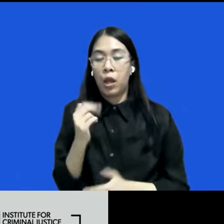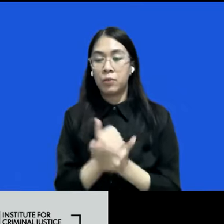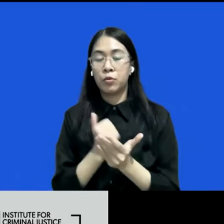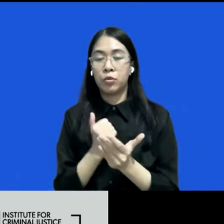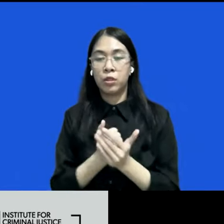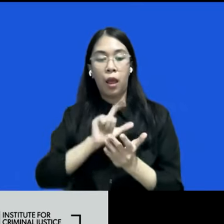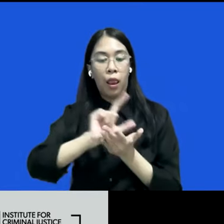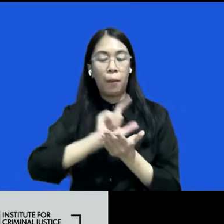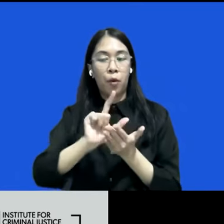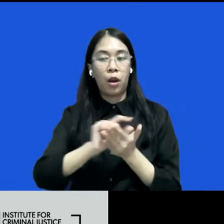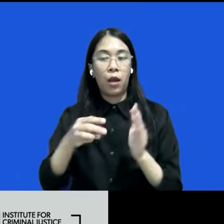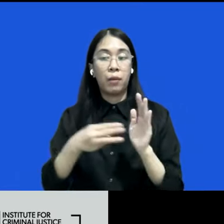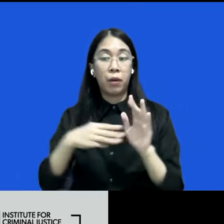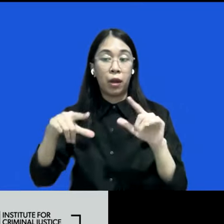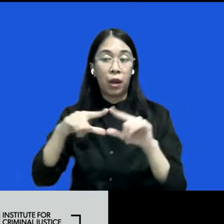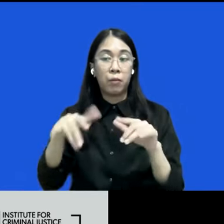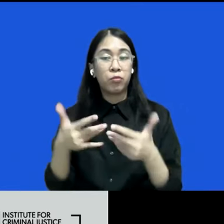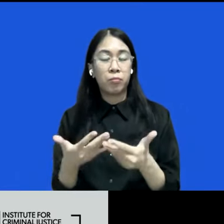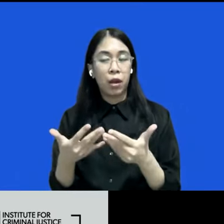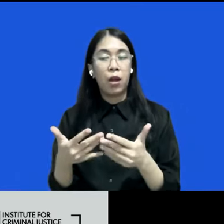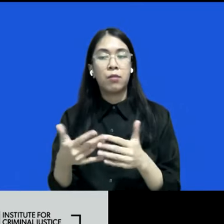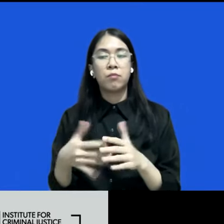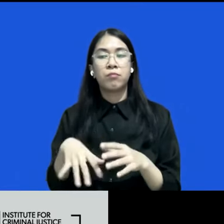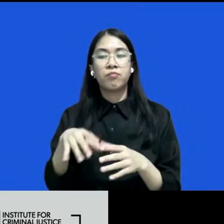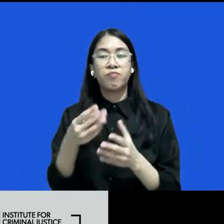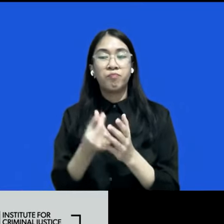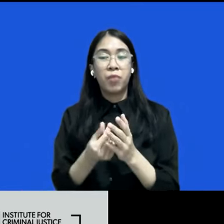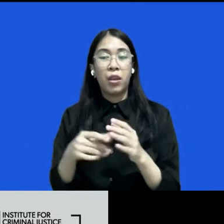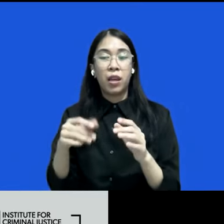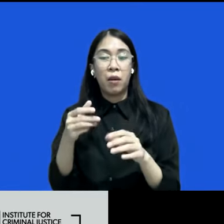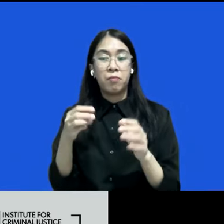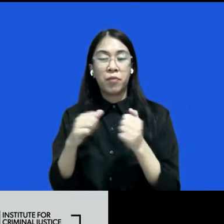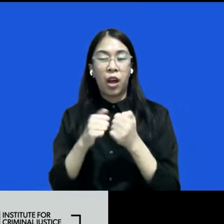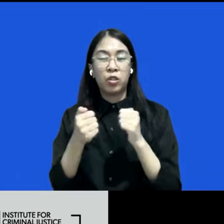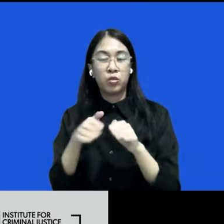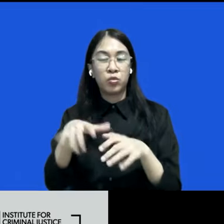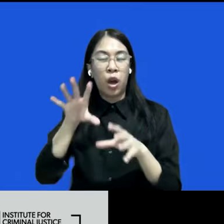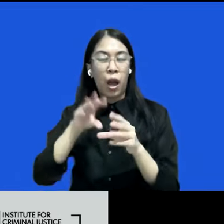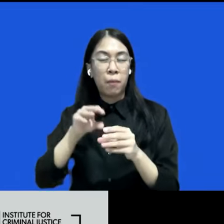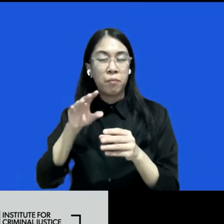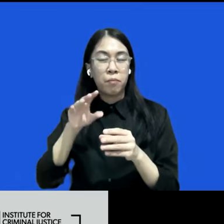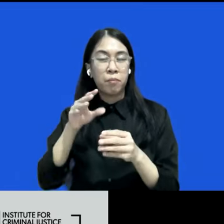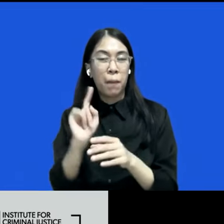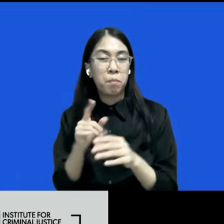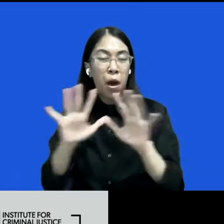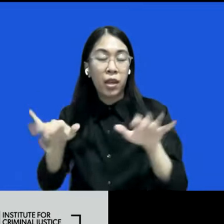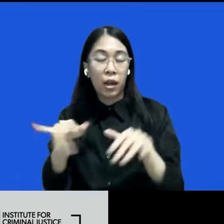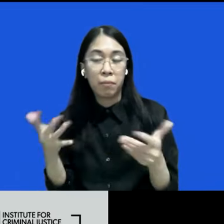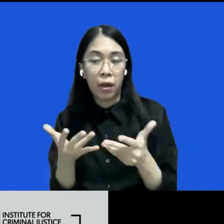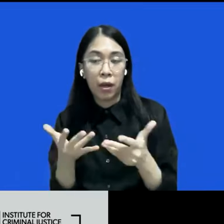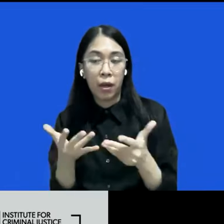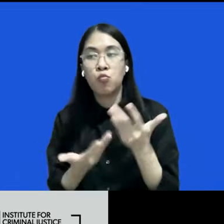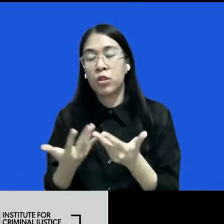agung yang paling banyak menghabiskan biaya perkara itu apa misalnya ada tiga tindak pidana misalnya